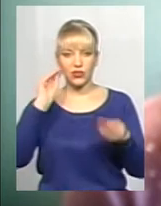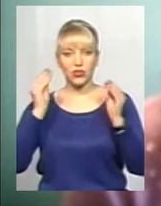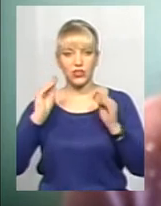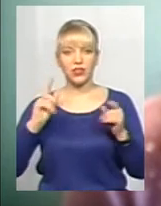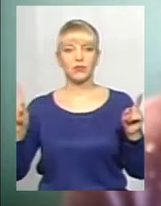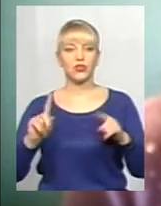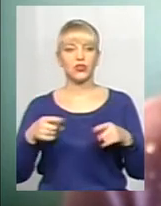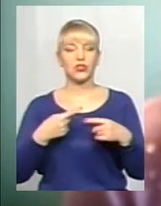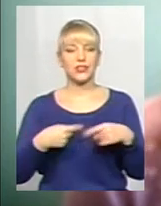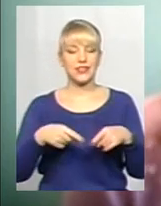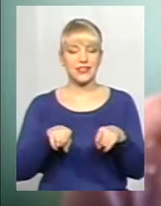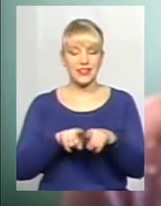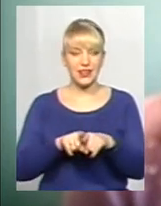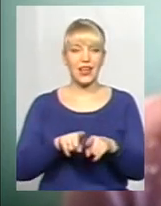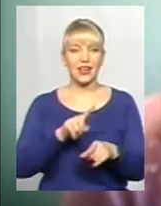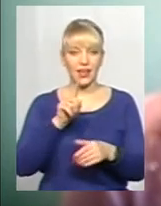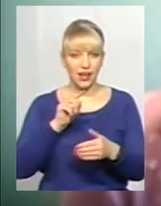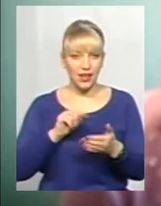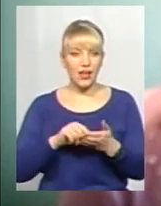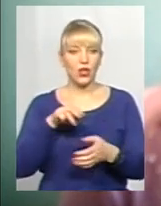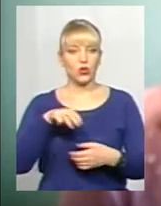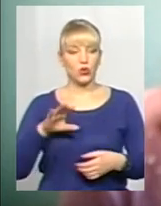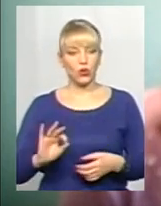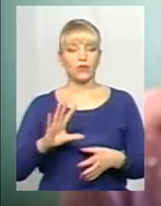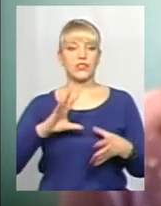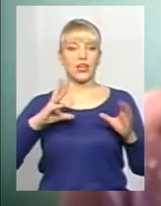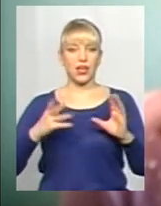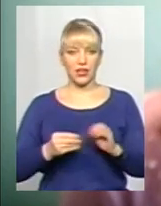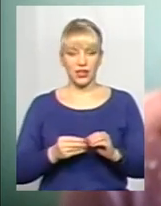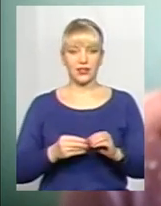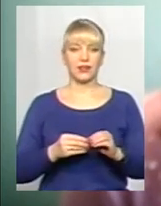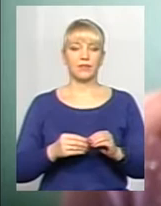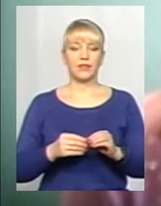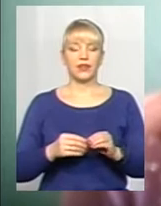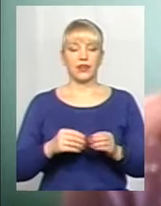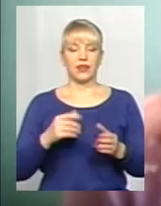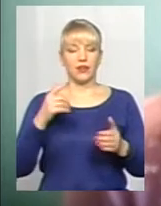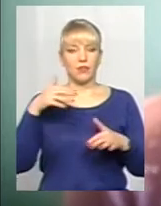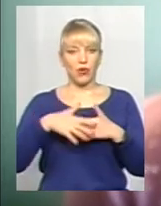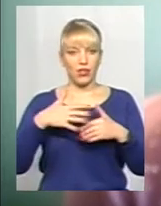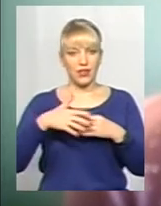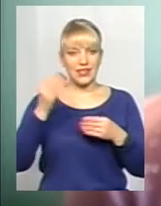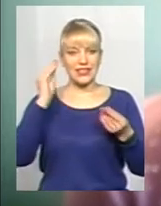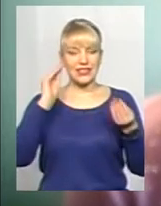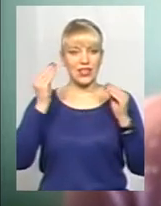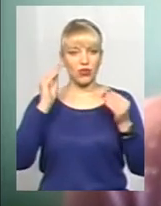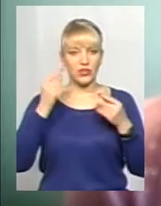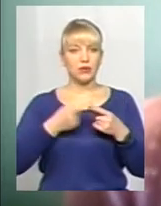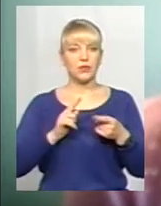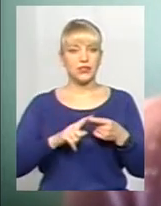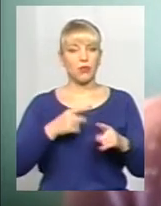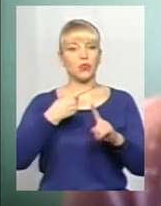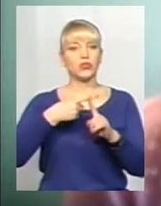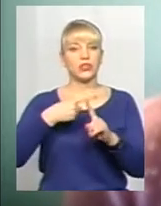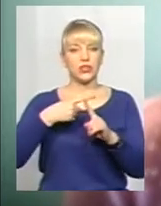гендерні стереотипи, то взагалі поняття стереотипу – це позитивне поняття. Тому що за